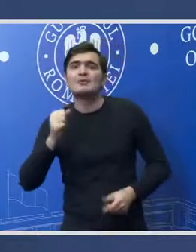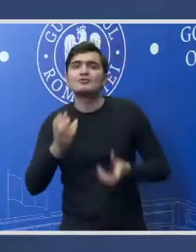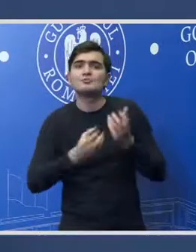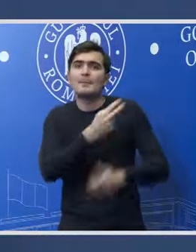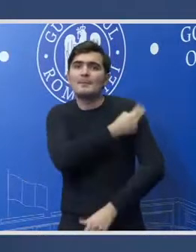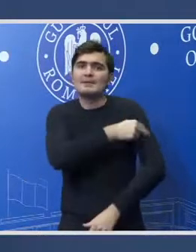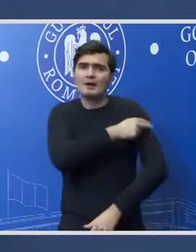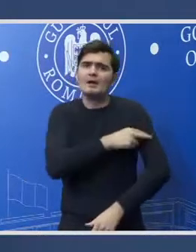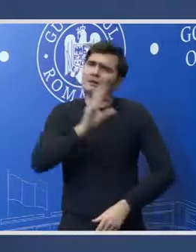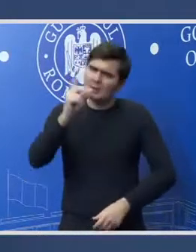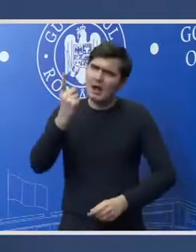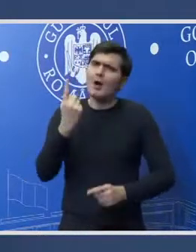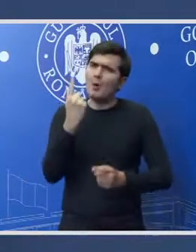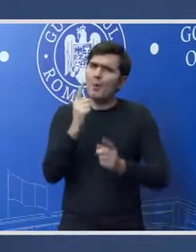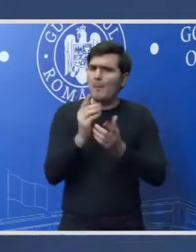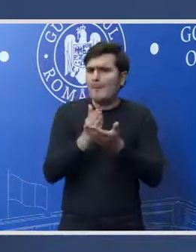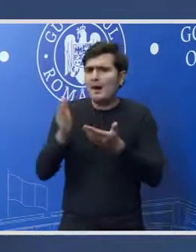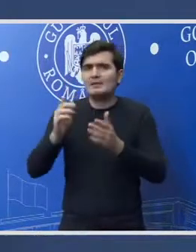Neaporte am primit Matei Balș.